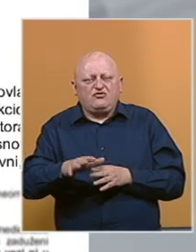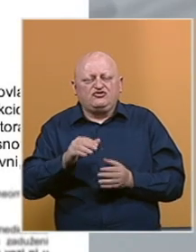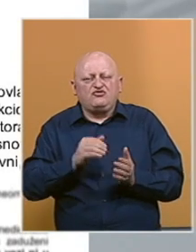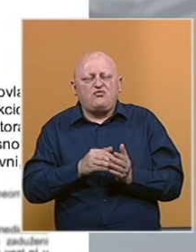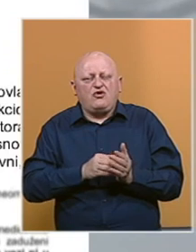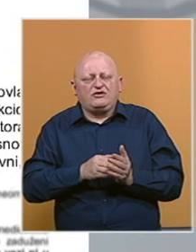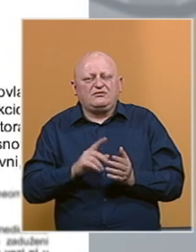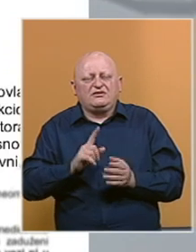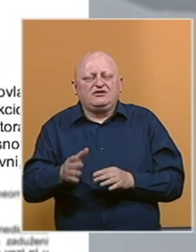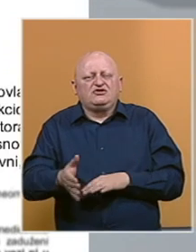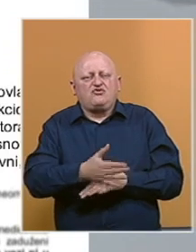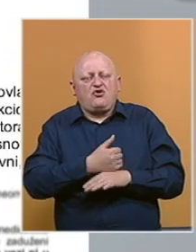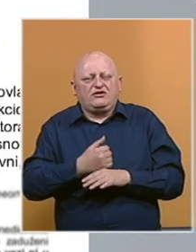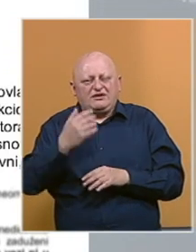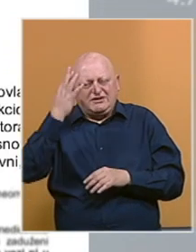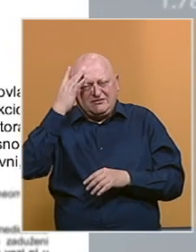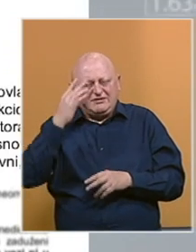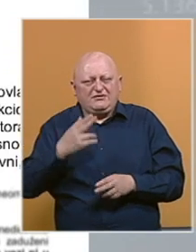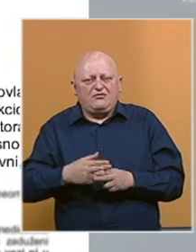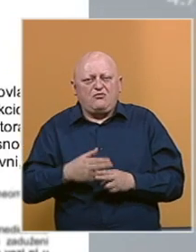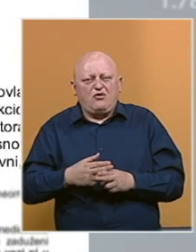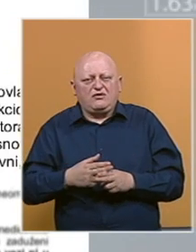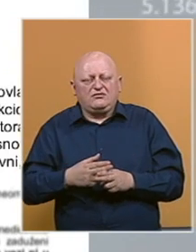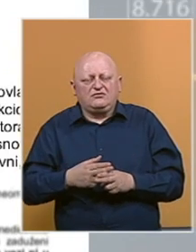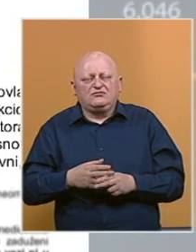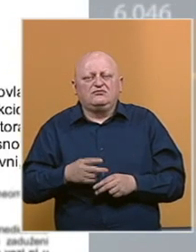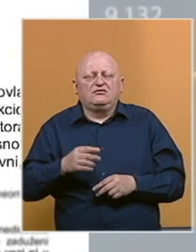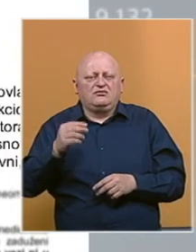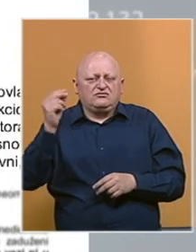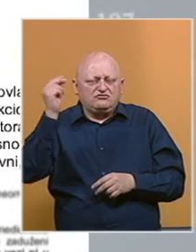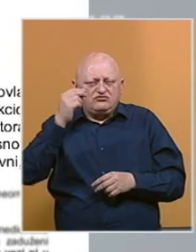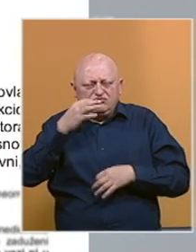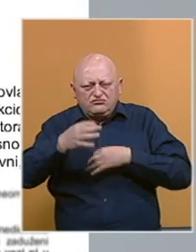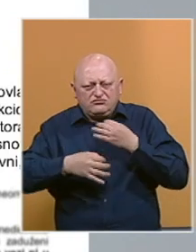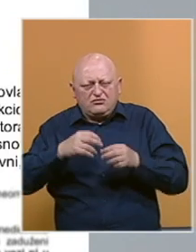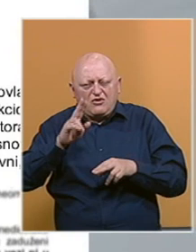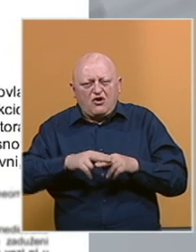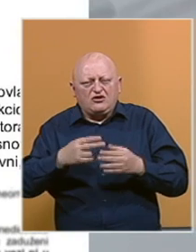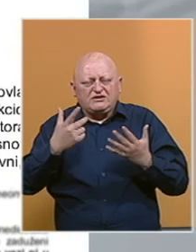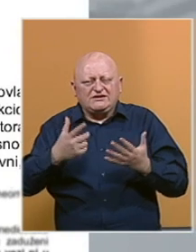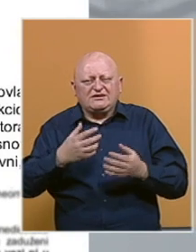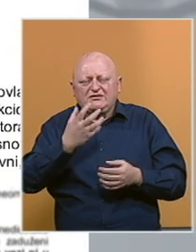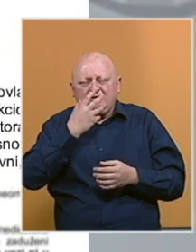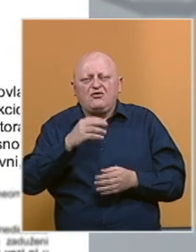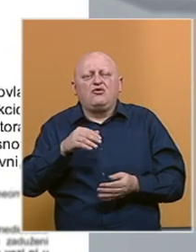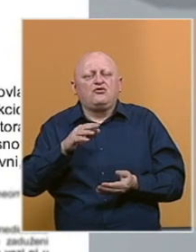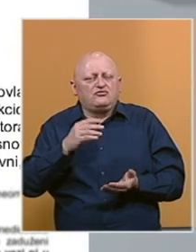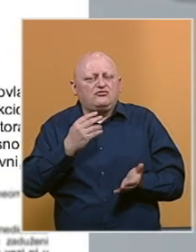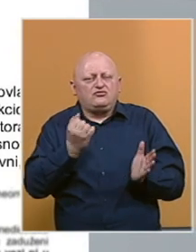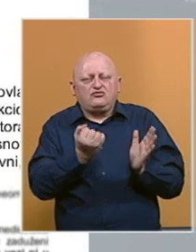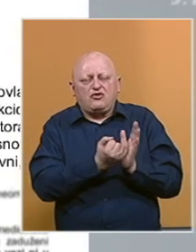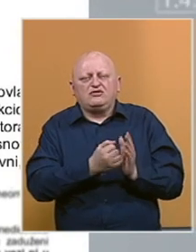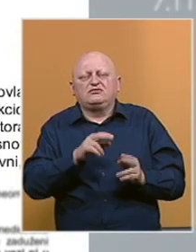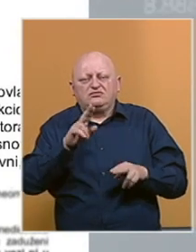upotrebu i nisu se koristile za zbrinjavanje pacijenata. Na osnovu stručne provjere za ostalih sedam respiratora je ustanovljeno da su